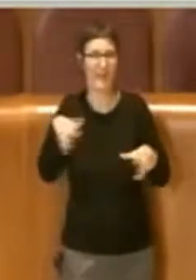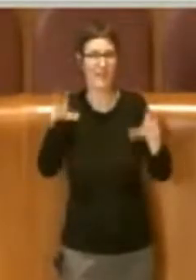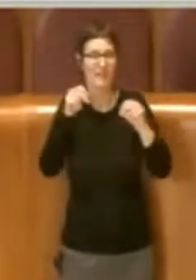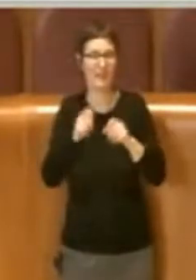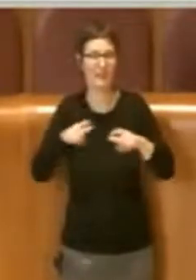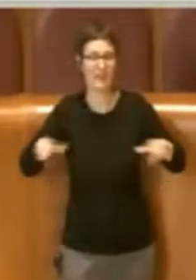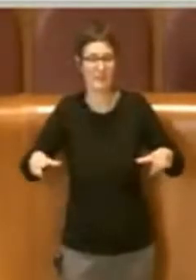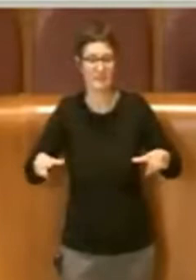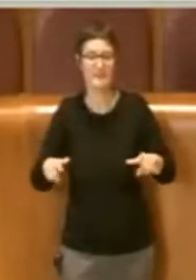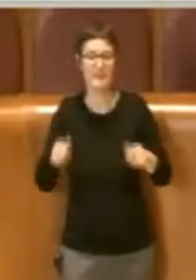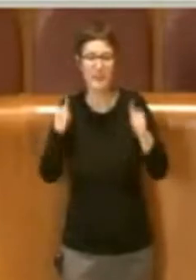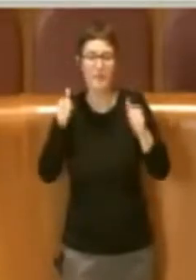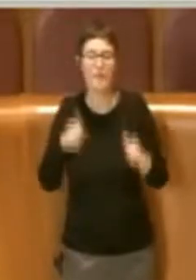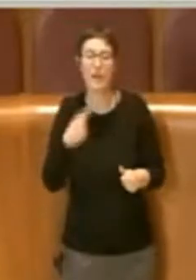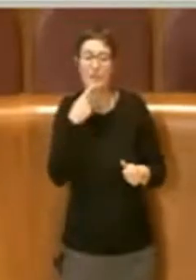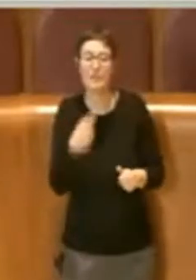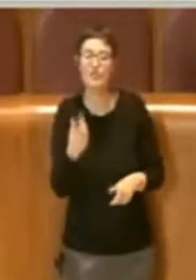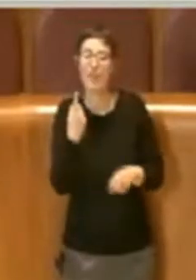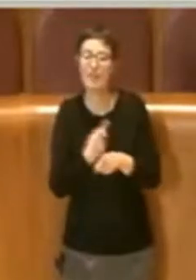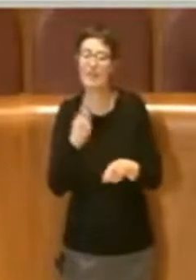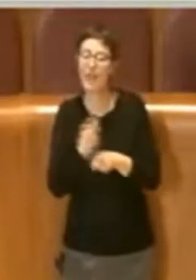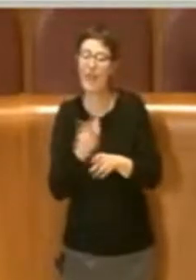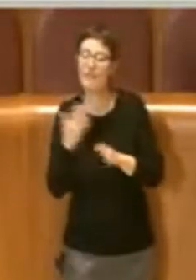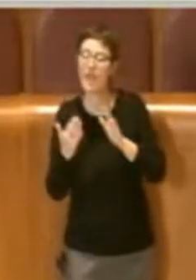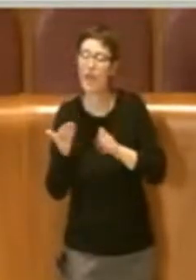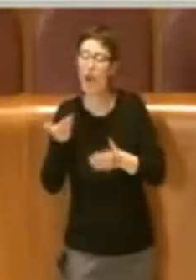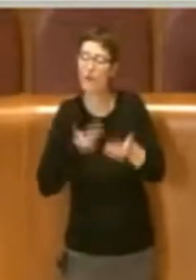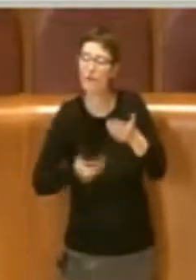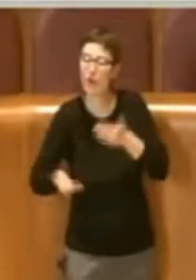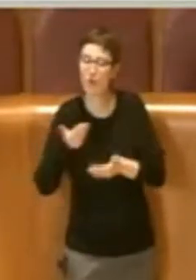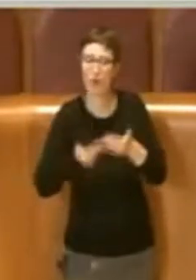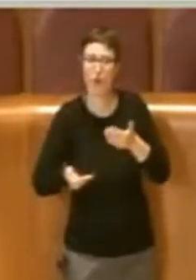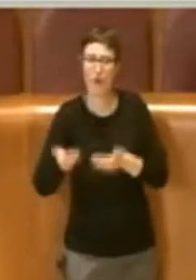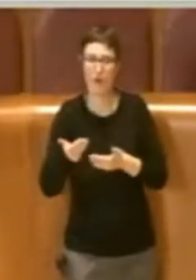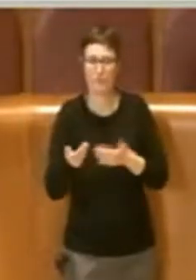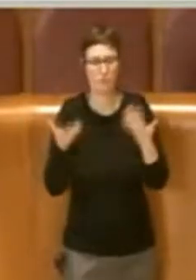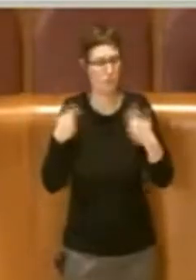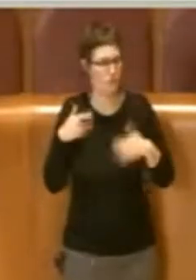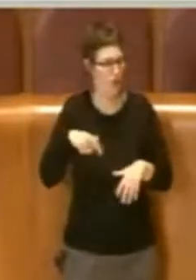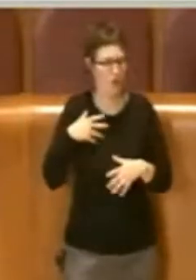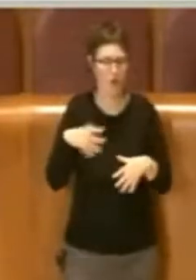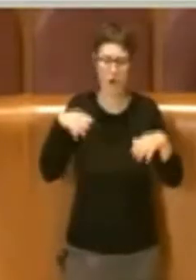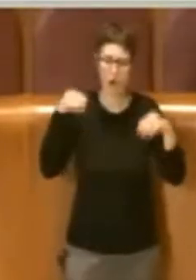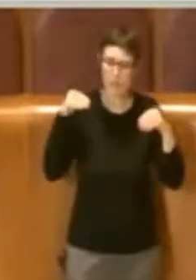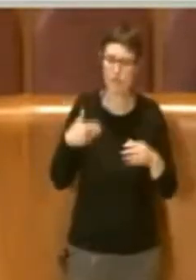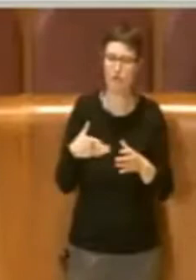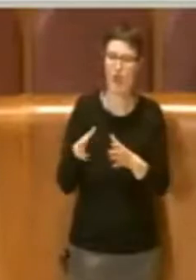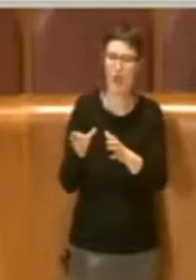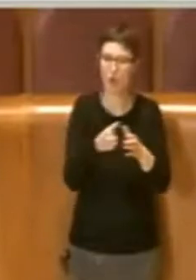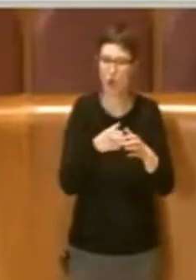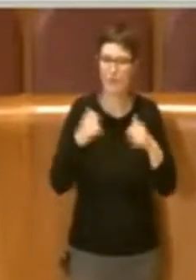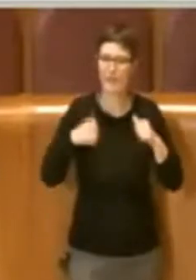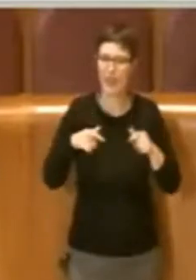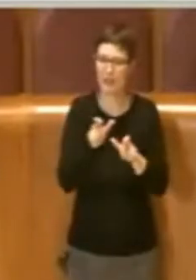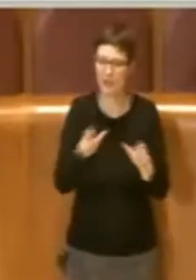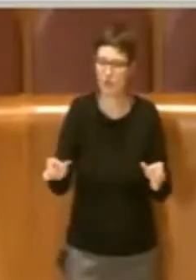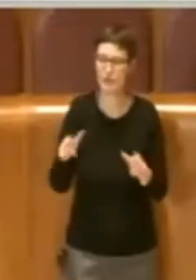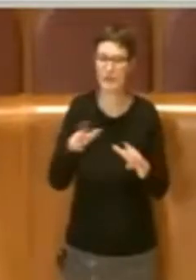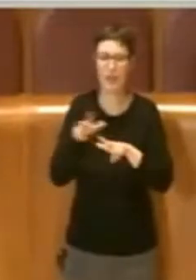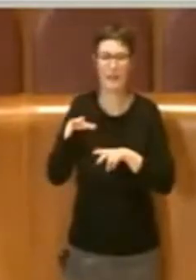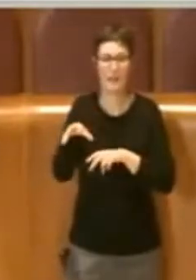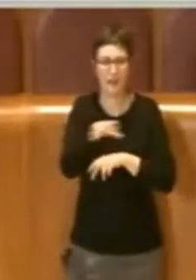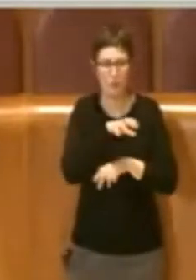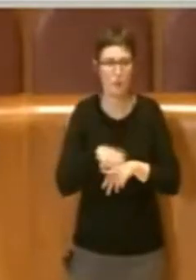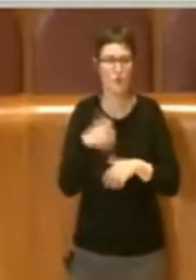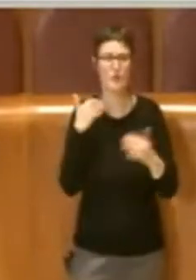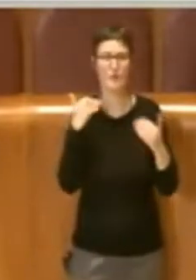già abbiamo cominciato a fare noi insieme al municipio, con i cittadini, con i comitati. Abbiamo fatto le assemblee